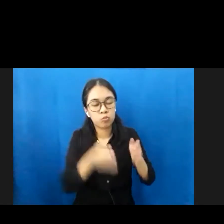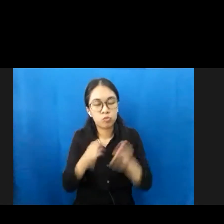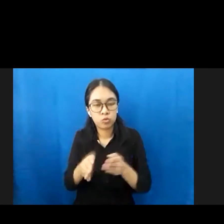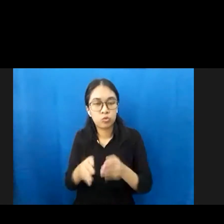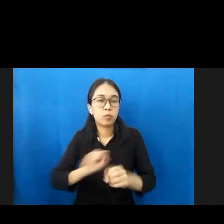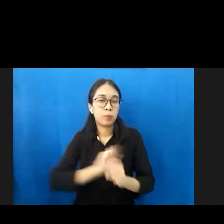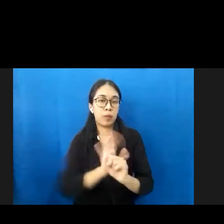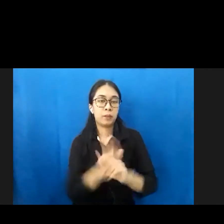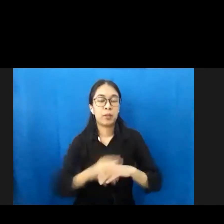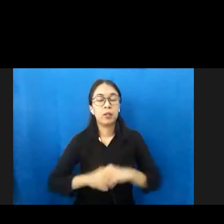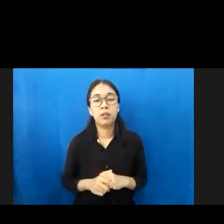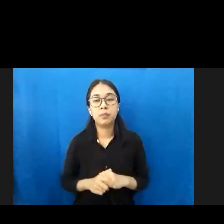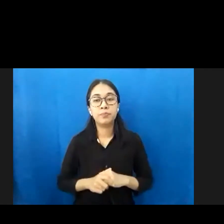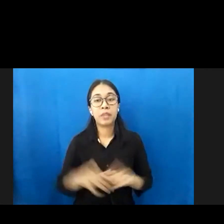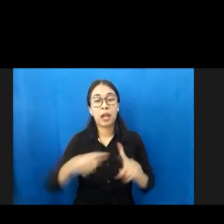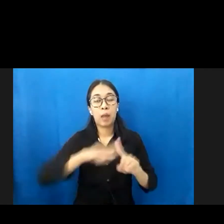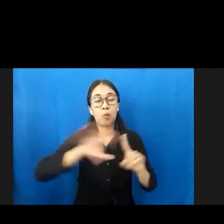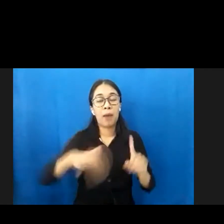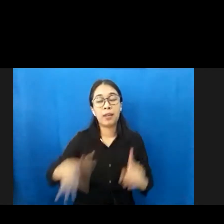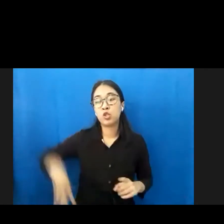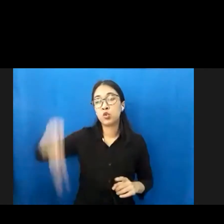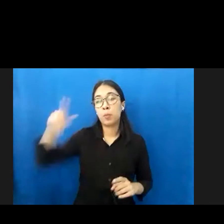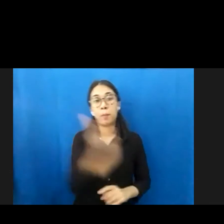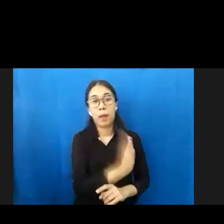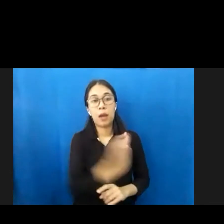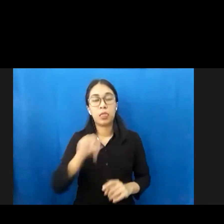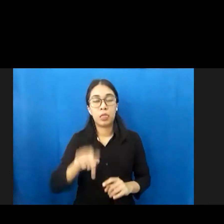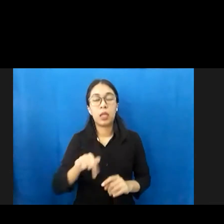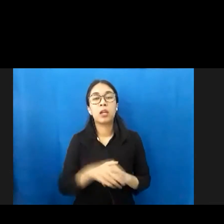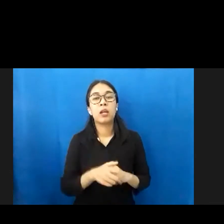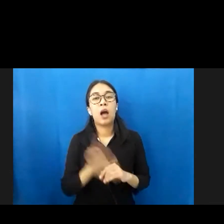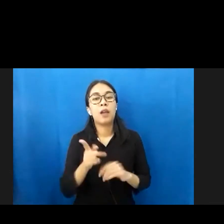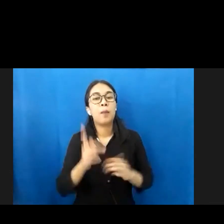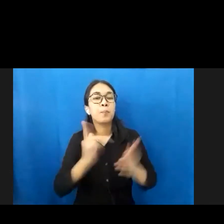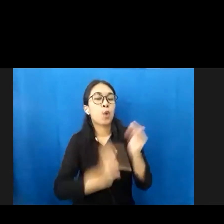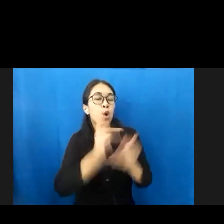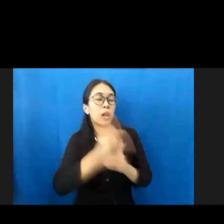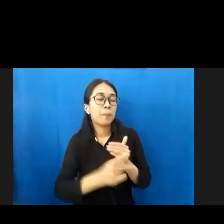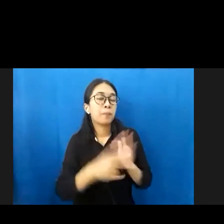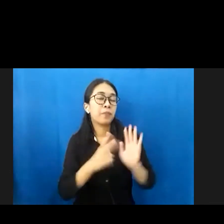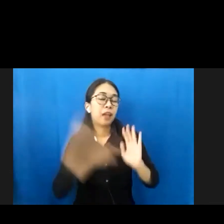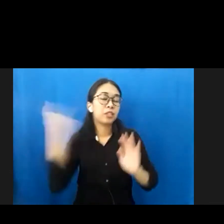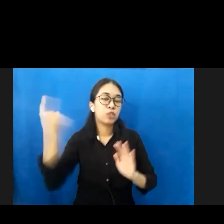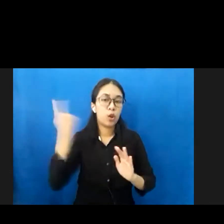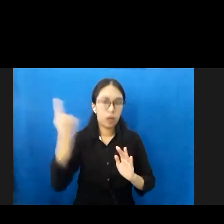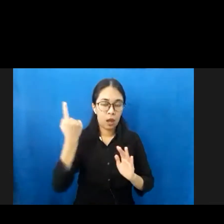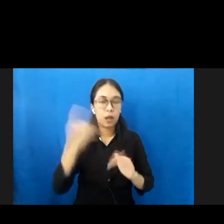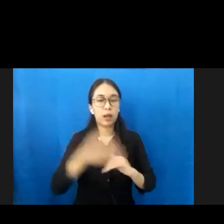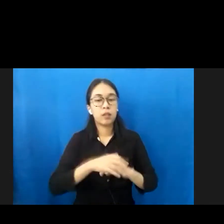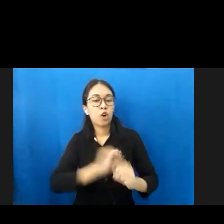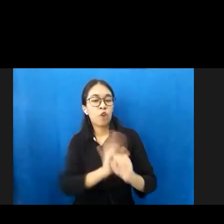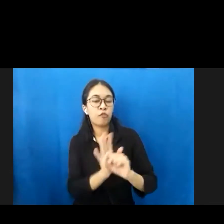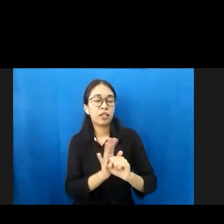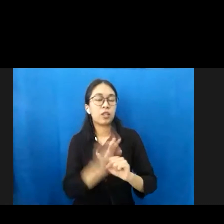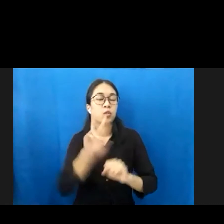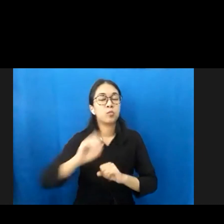Kabupaten Sumba Barat adalah salah satu kabupaten yang melaksanakan program nasional penanggulangan COVID-19 dengan sangat